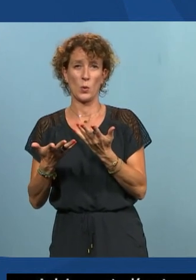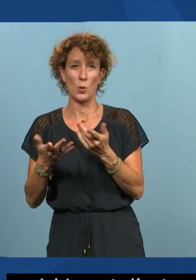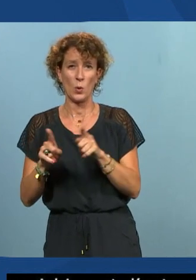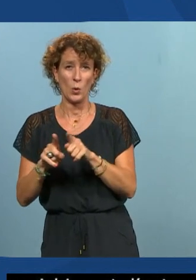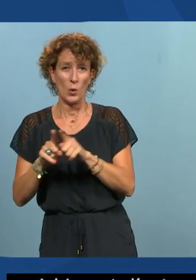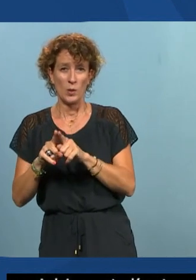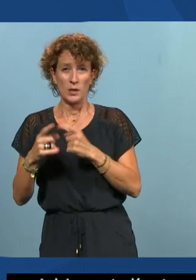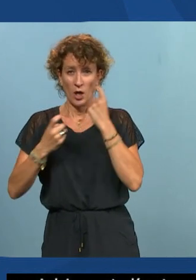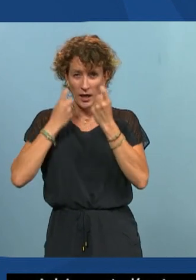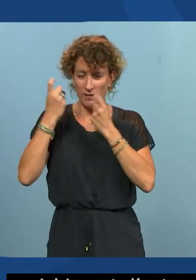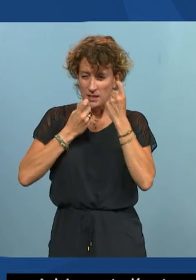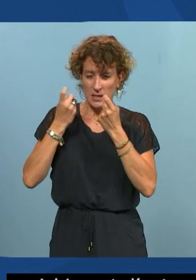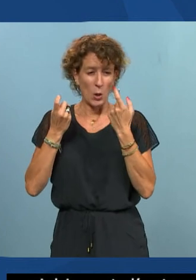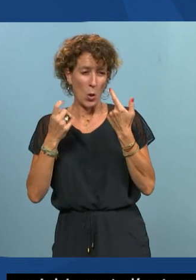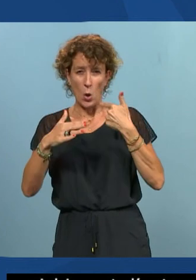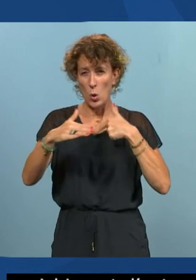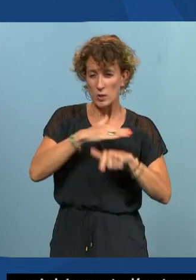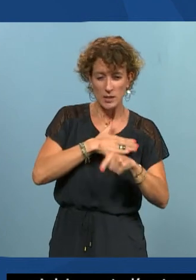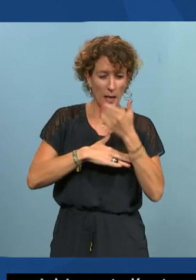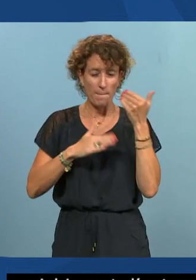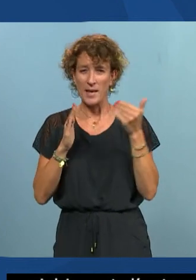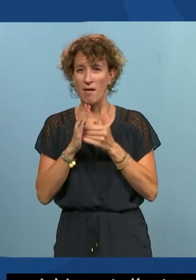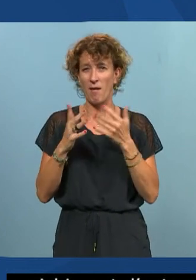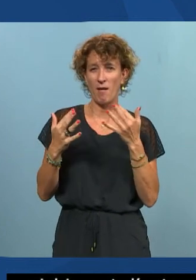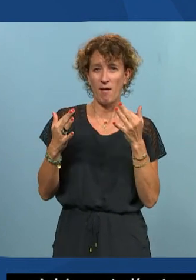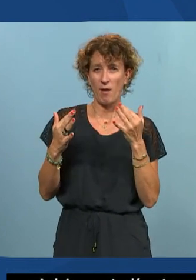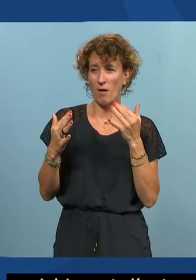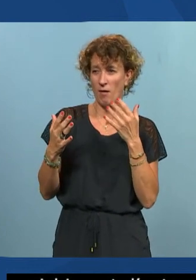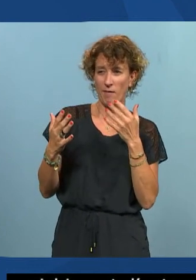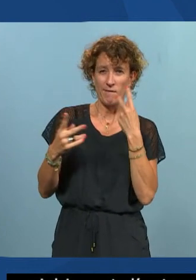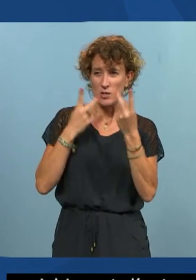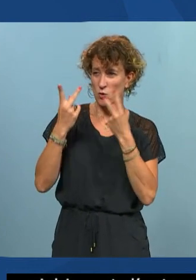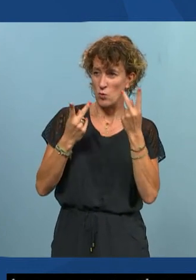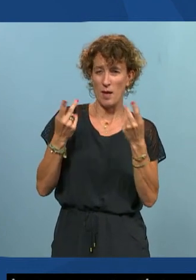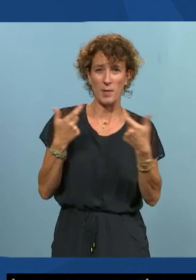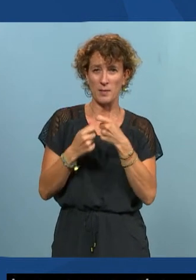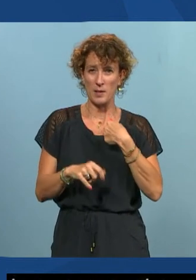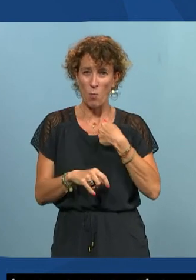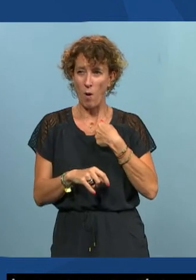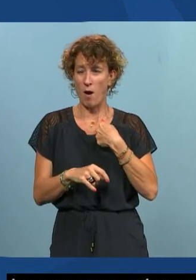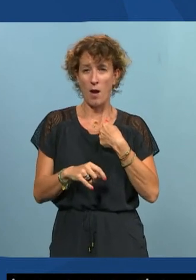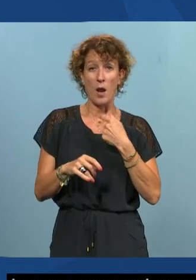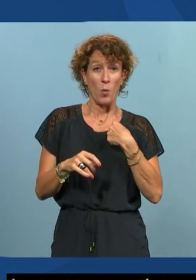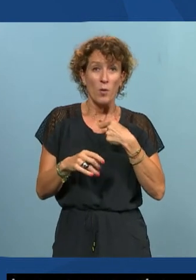meilleurs logiciels de visio pour Omni et donc je disais Skype parce qu'il y a les sous-titres automatiques